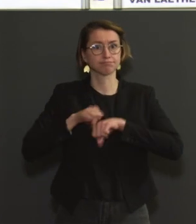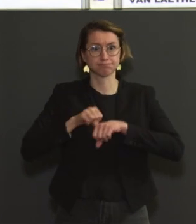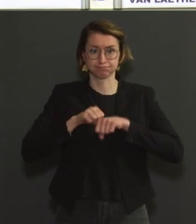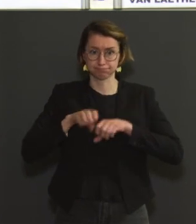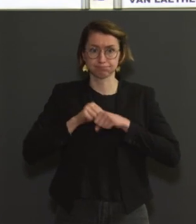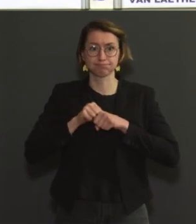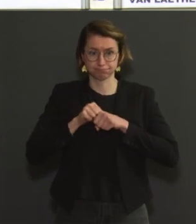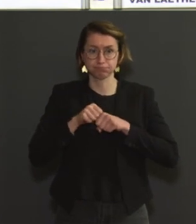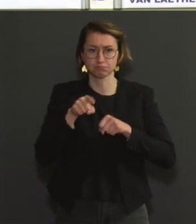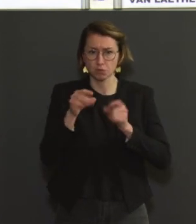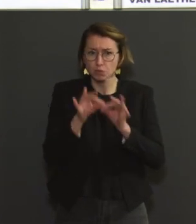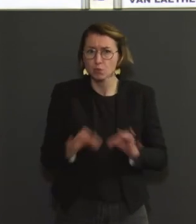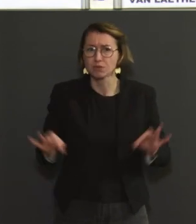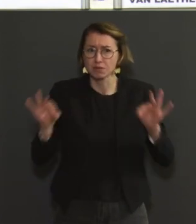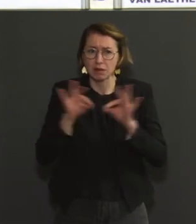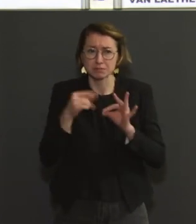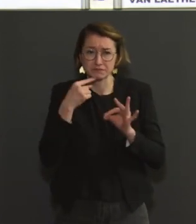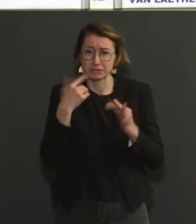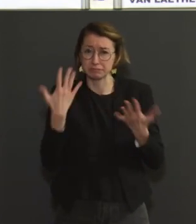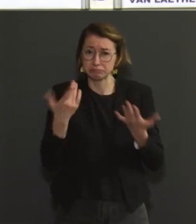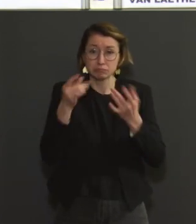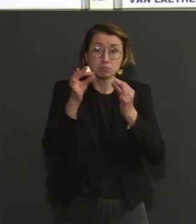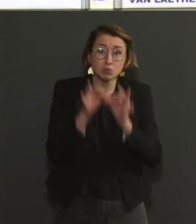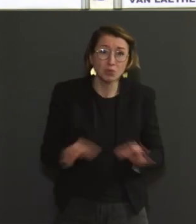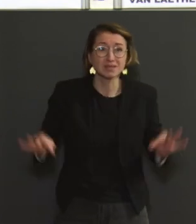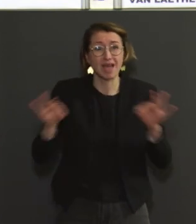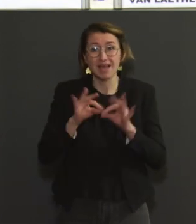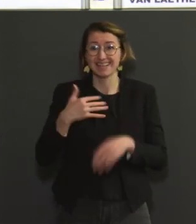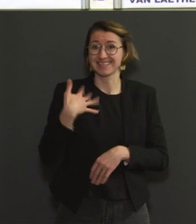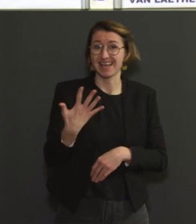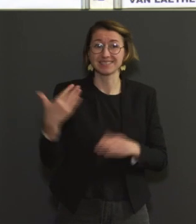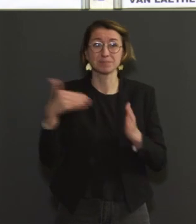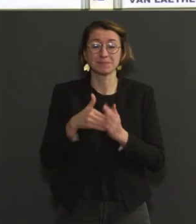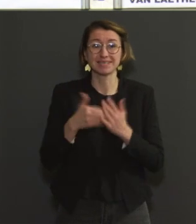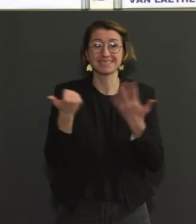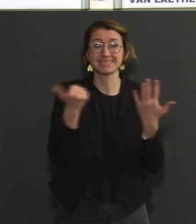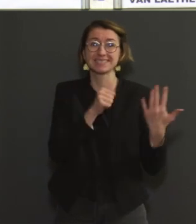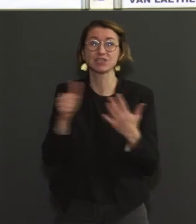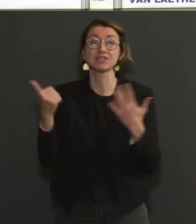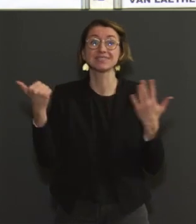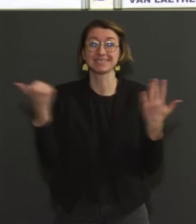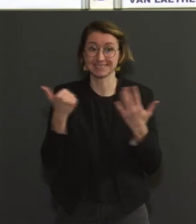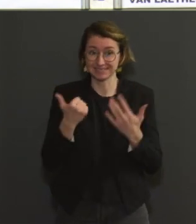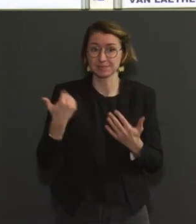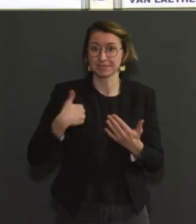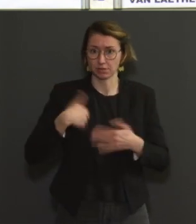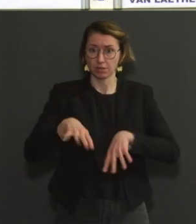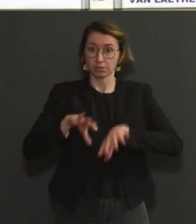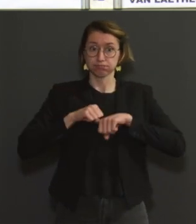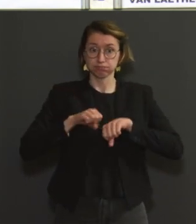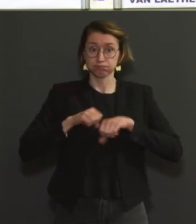000 infections, en l'occurrence 15 606 infections. Cela représente donc seulement 2,5%